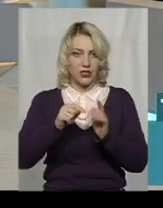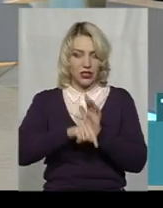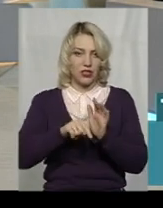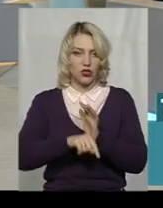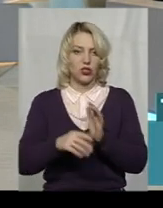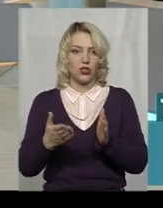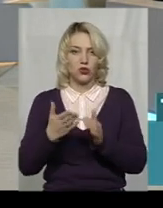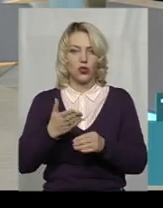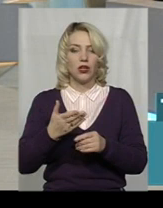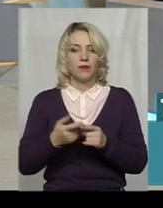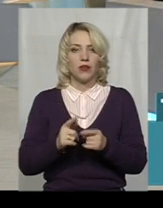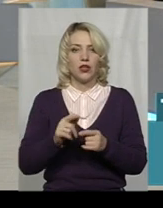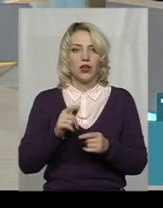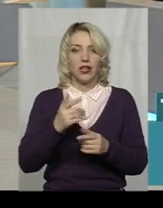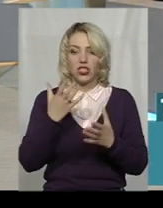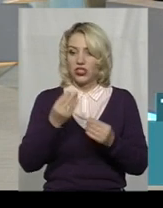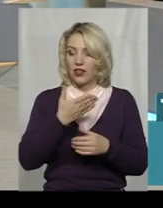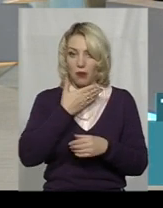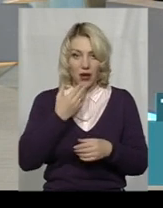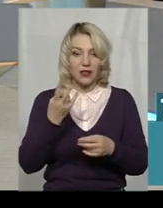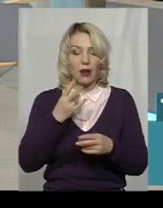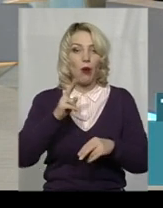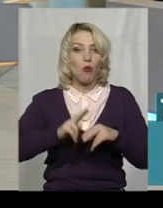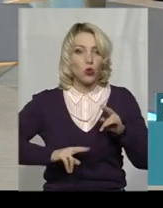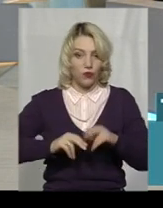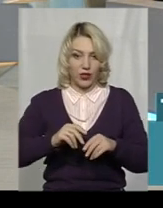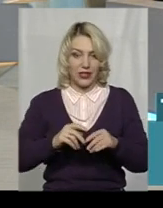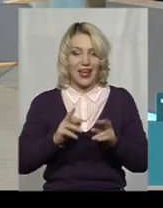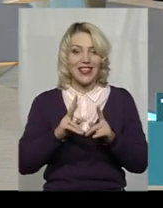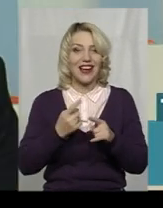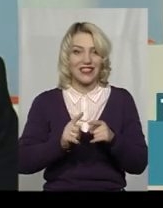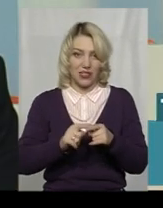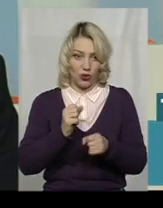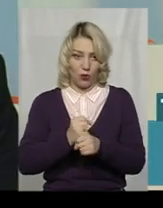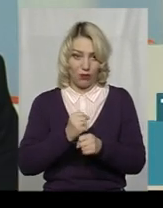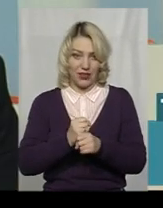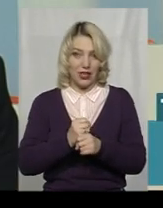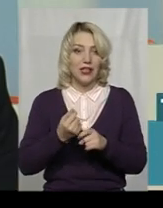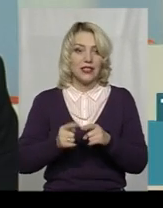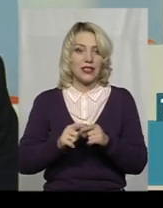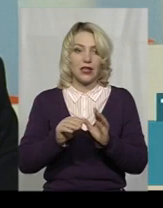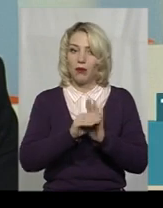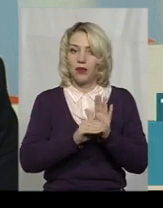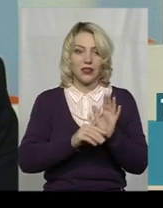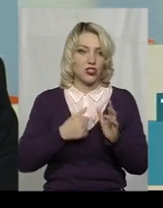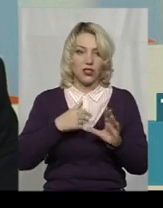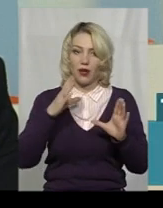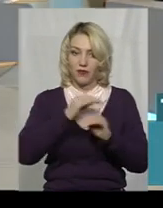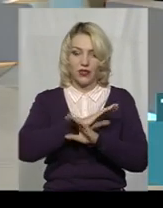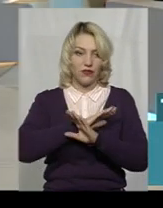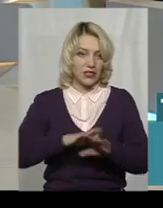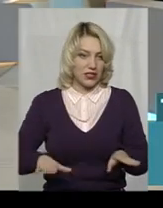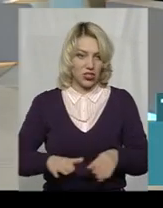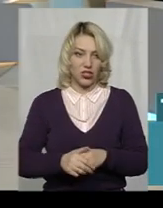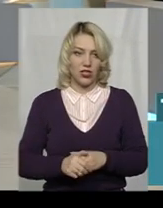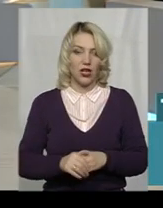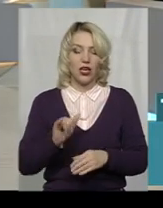немає, то, можливо, їх треба побудувати з нуля. Механізми, як це робити, це, напевно, цієї передачі нам не вистачить для